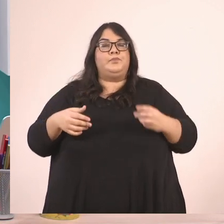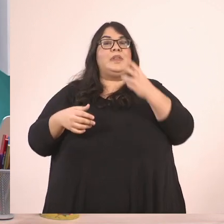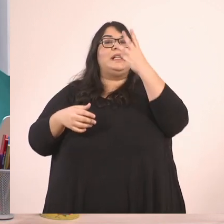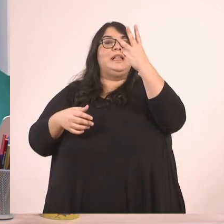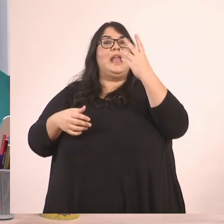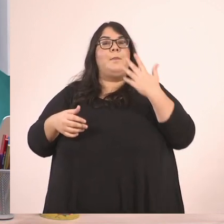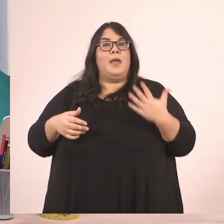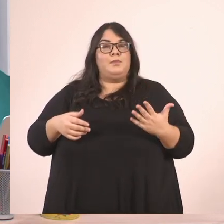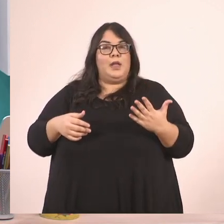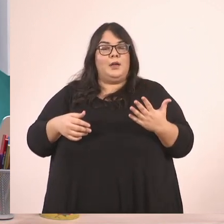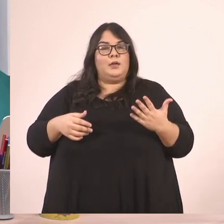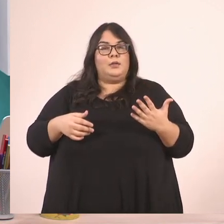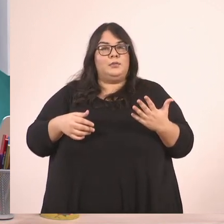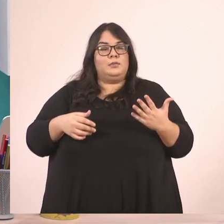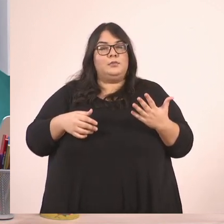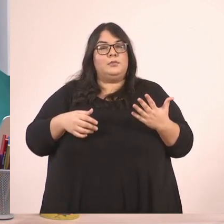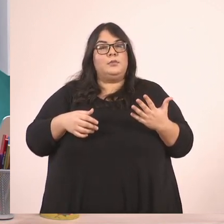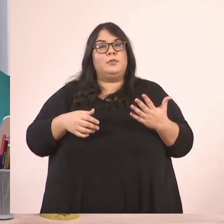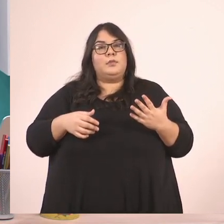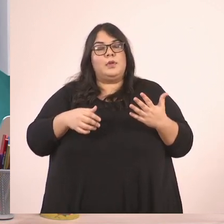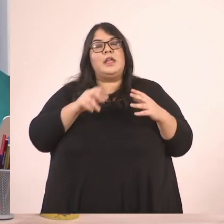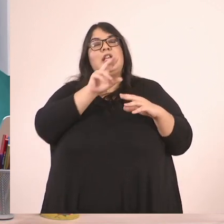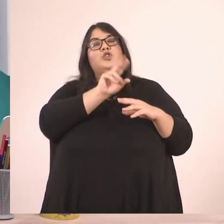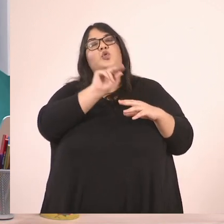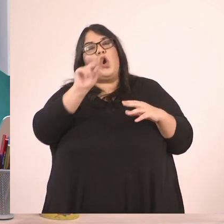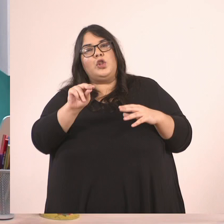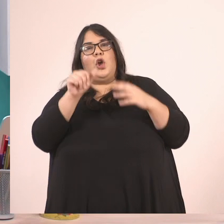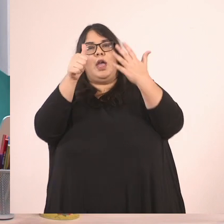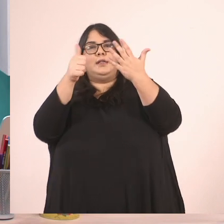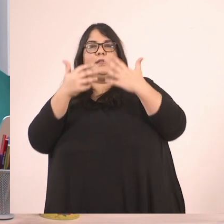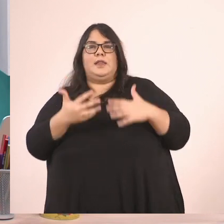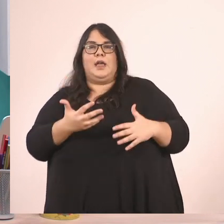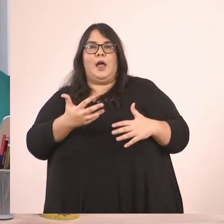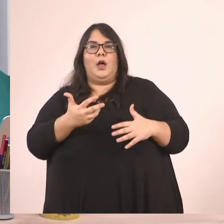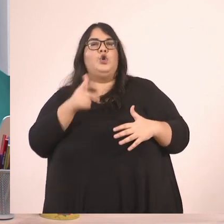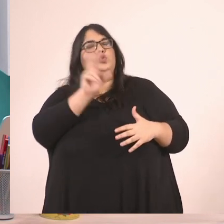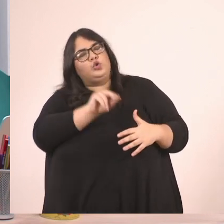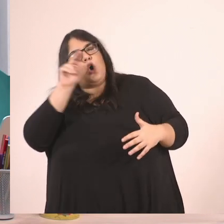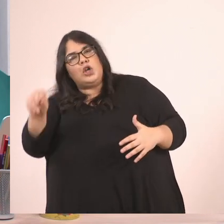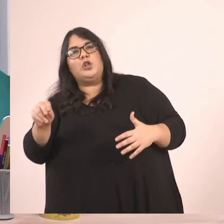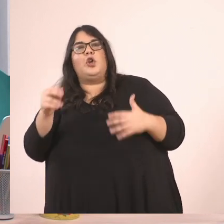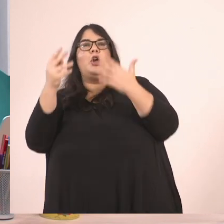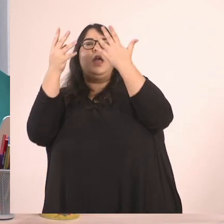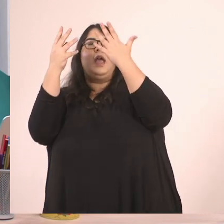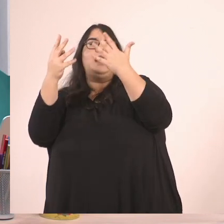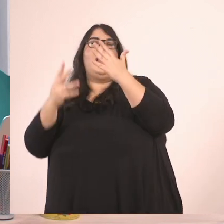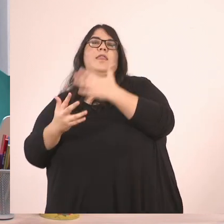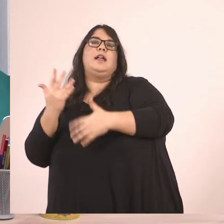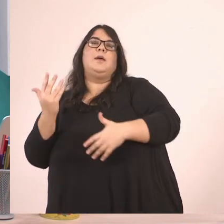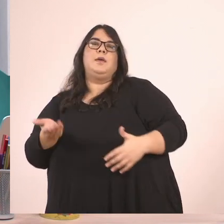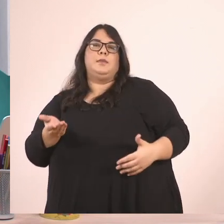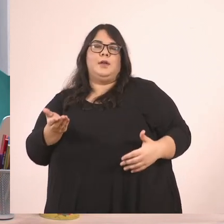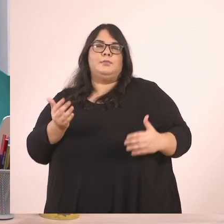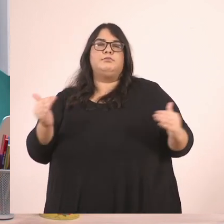το 3 πέμπτα είναι ισοδύναμο ίσο με το 6 δέκατα, είναι ισοδύναμο με το 9